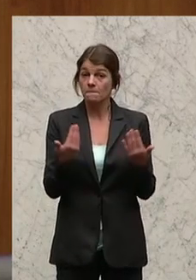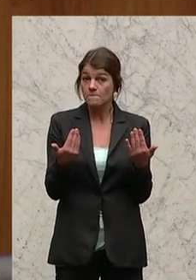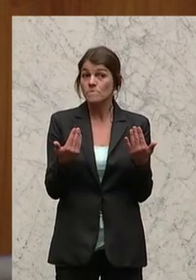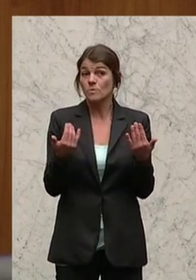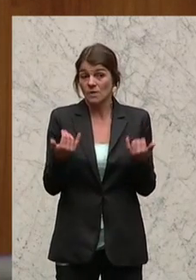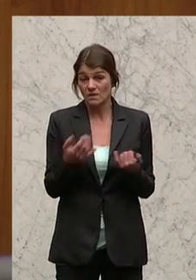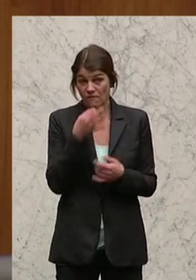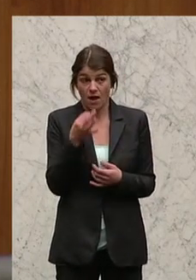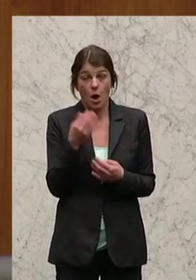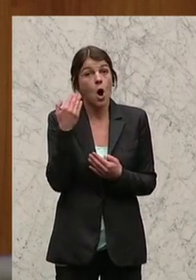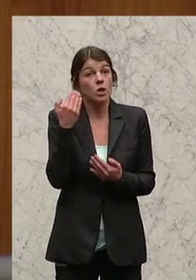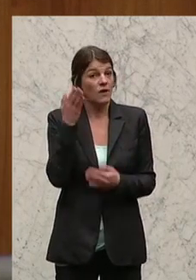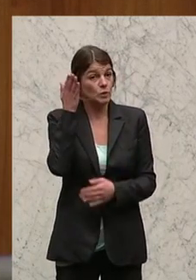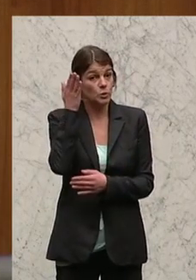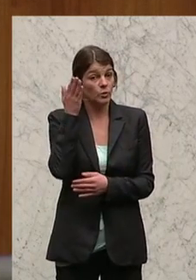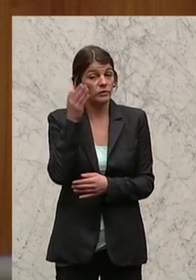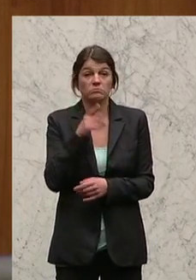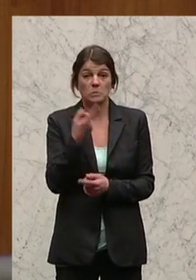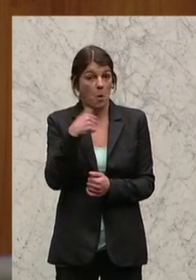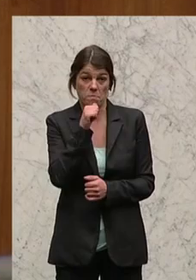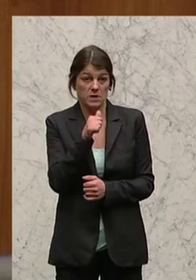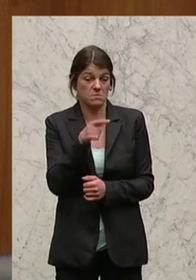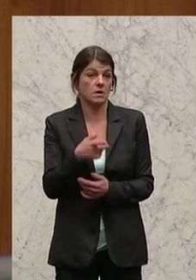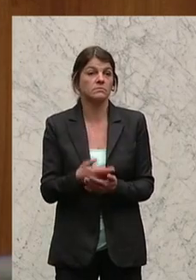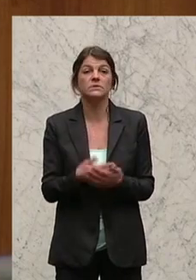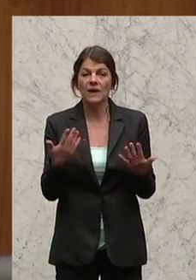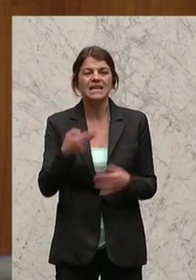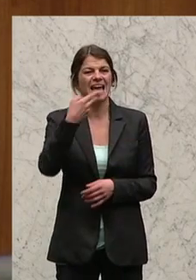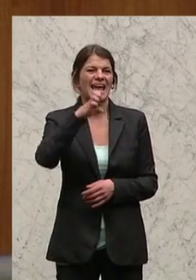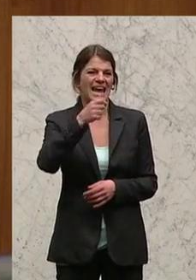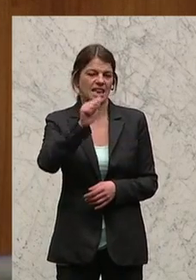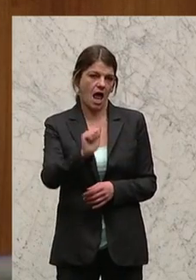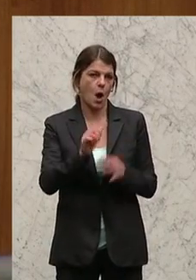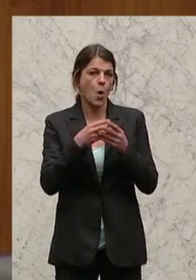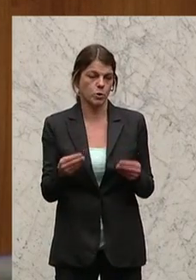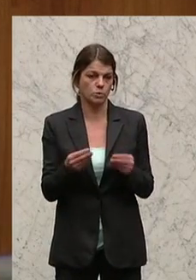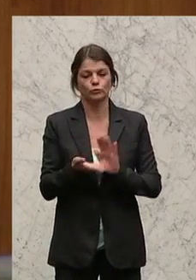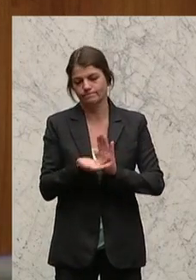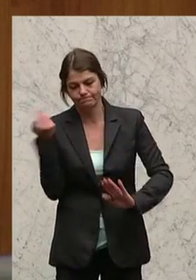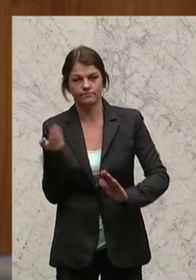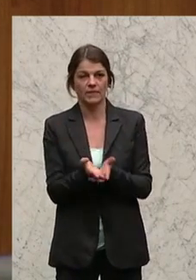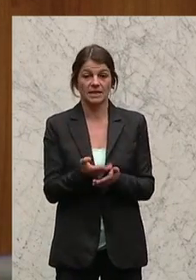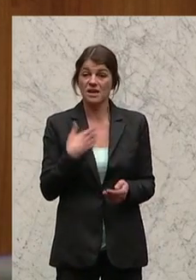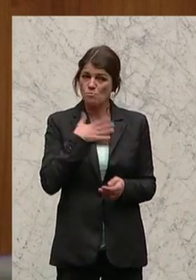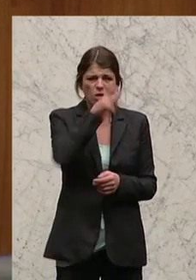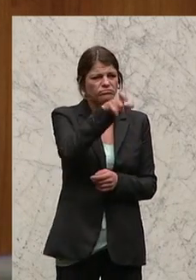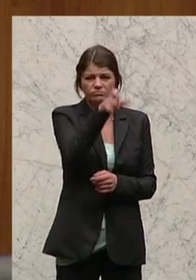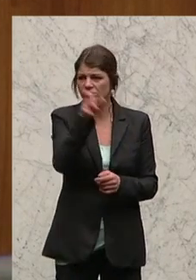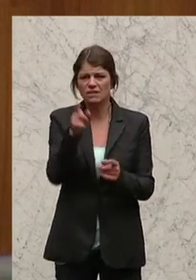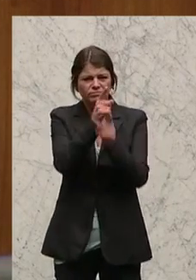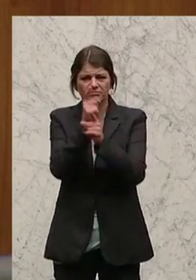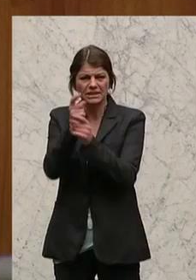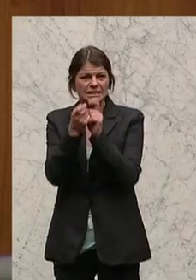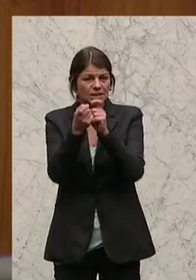die uns Gott sei Dank für die Zukunft nicht mehr belasten wird, ist das Thema der Heterlösung. Und ich würde gerne auch einmal mit jenen diskutieren, die